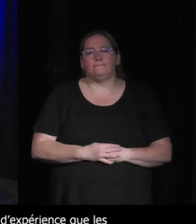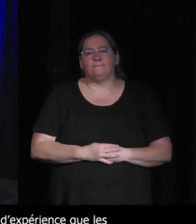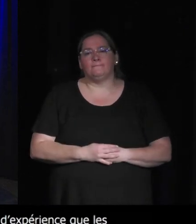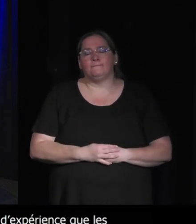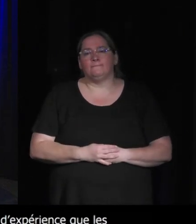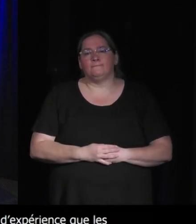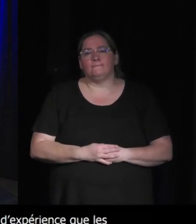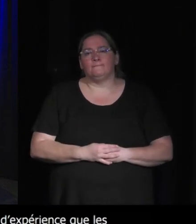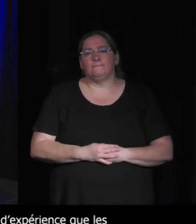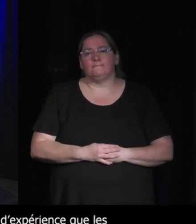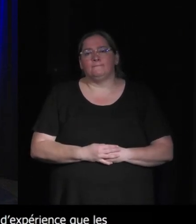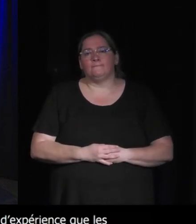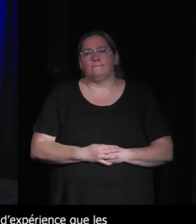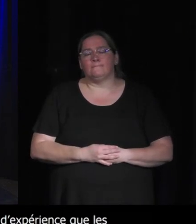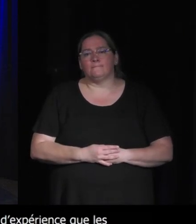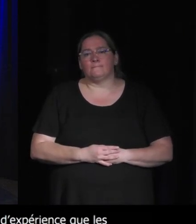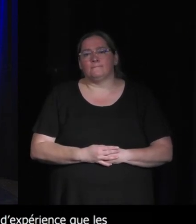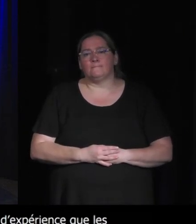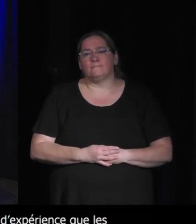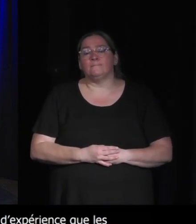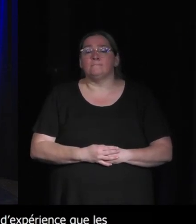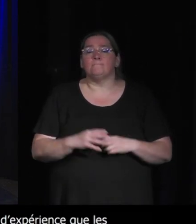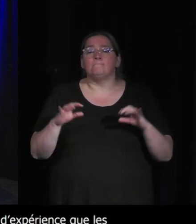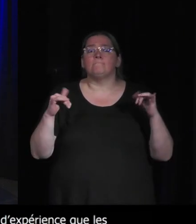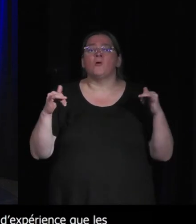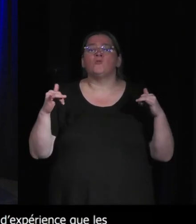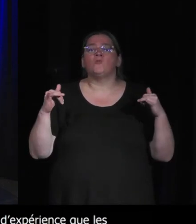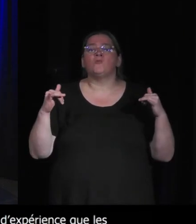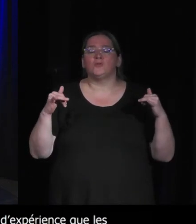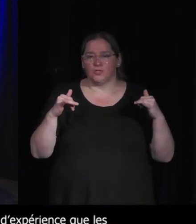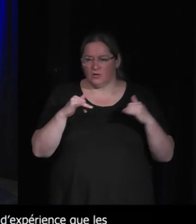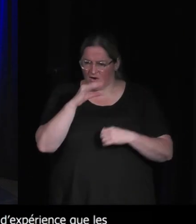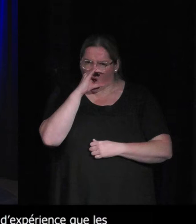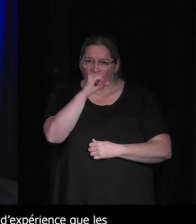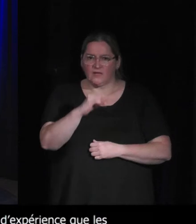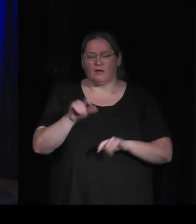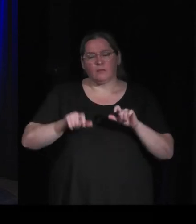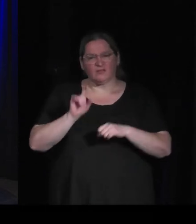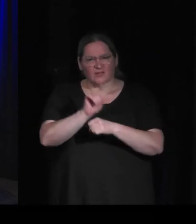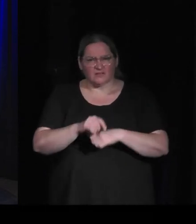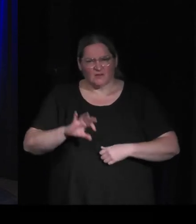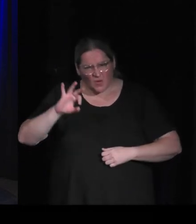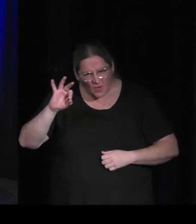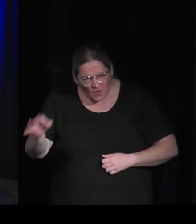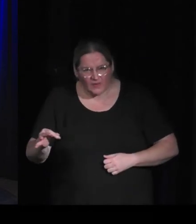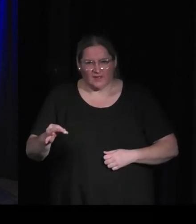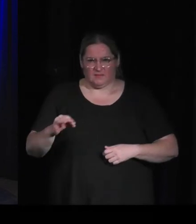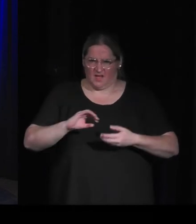comme ça des critiques de Seasons sur le fait de on n'incarne pas le renard c'est bizarre